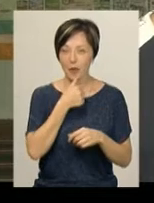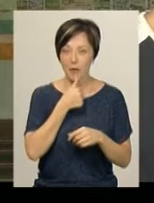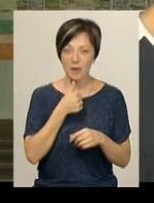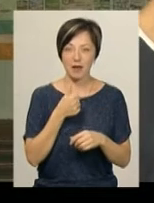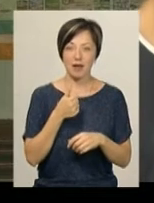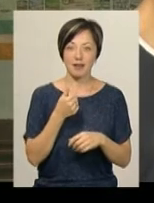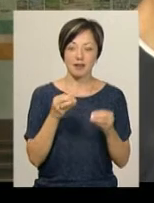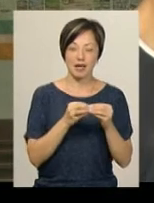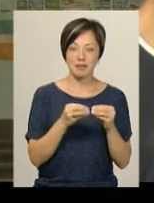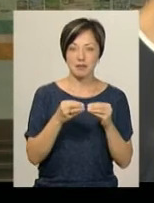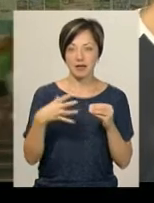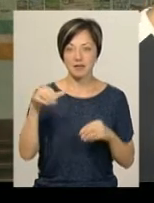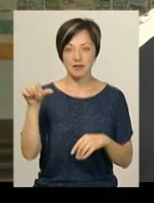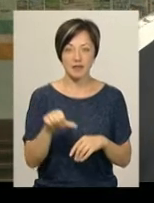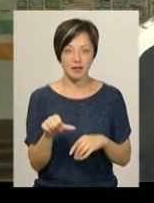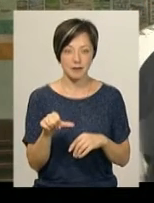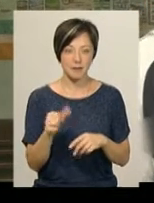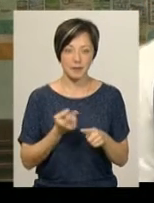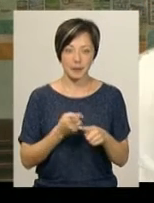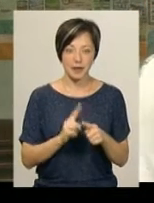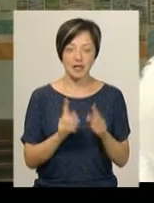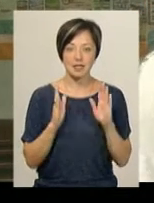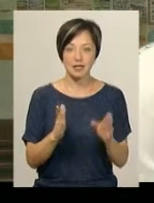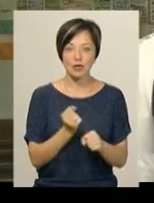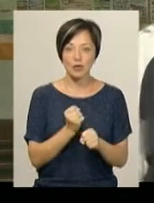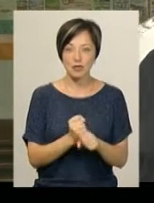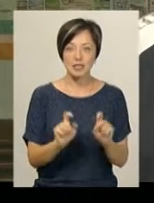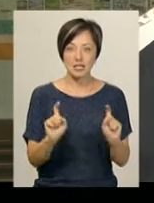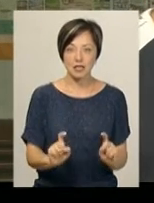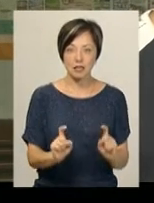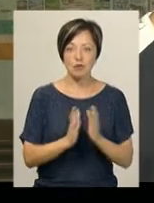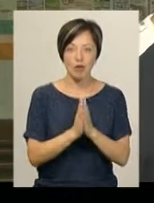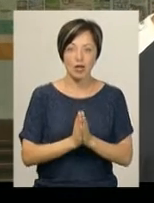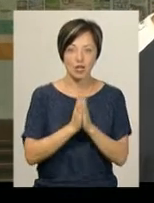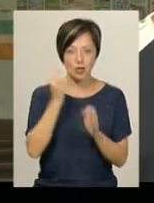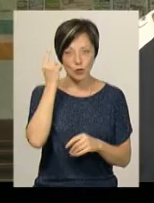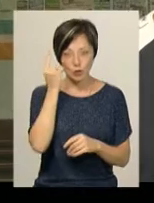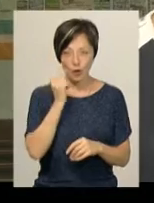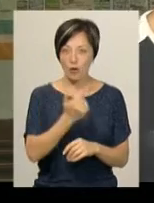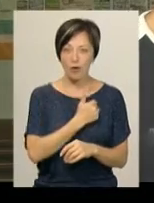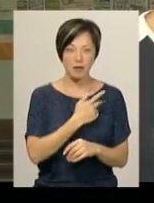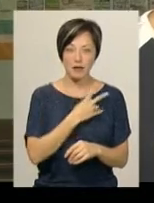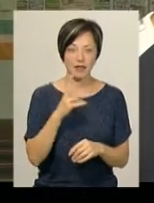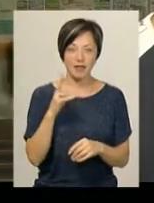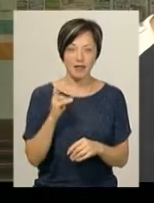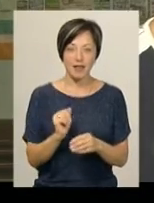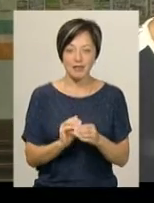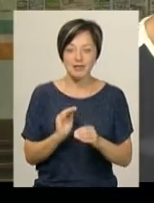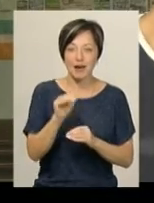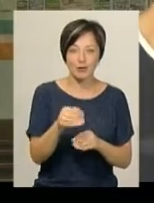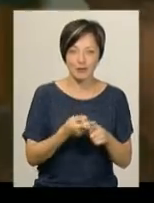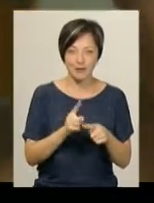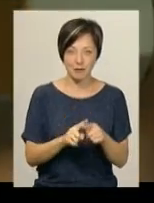через хвилин 10-15, то ти тільки так і робиш, що сидиш, молишся і думаєш, хоч би не заступ, хоч би не заступ.